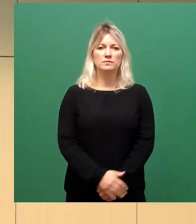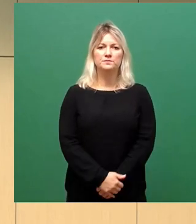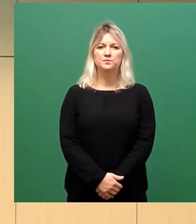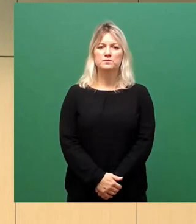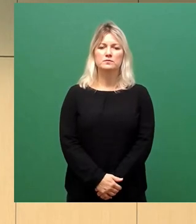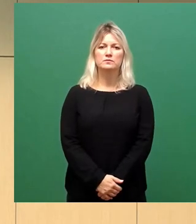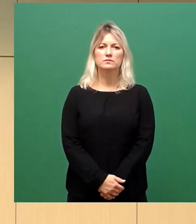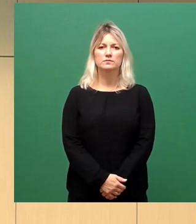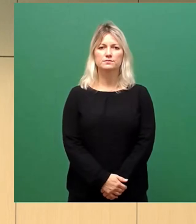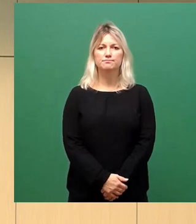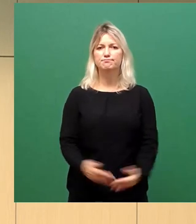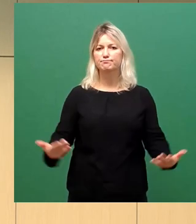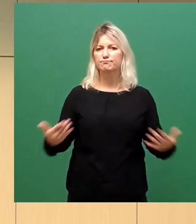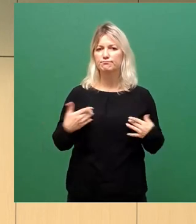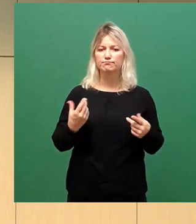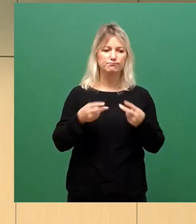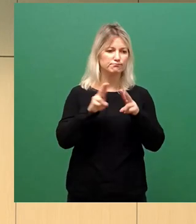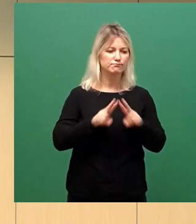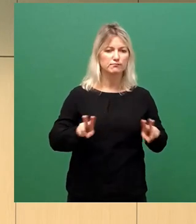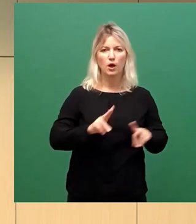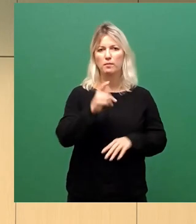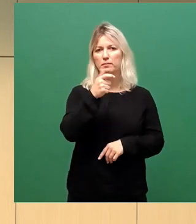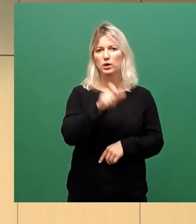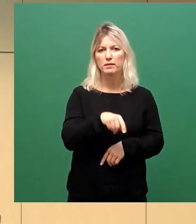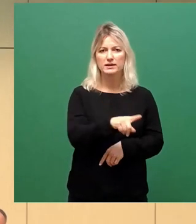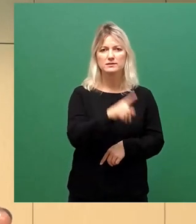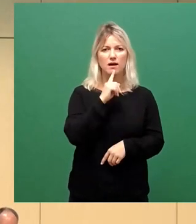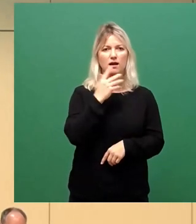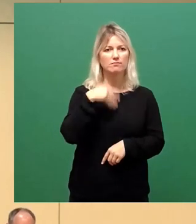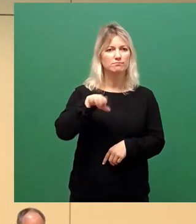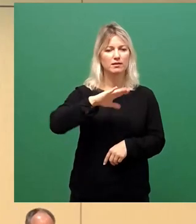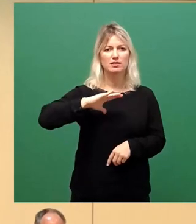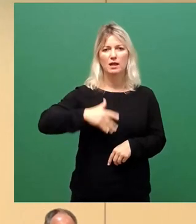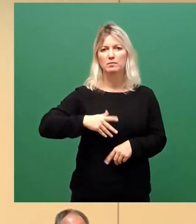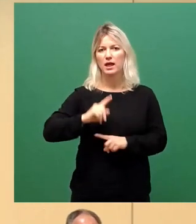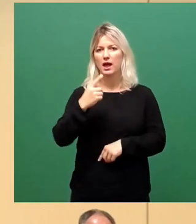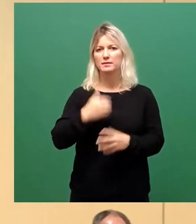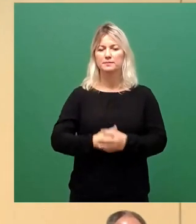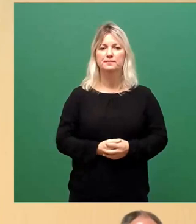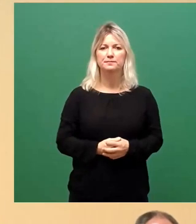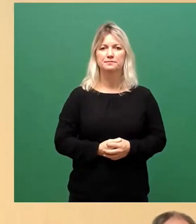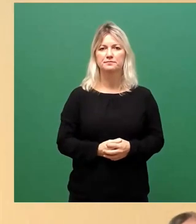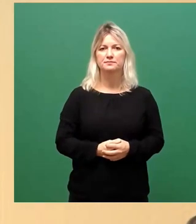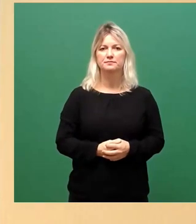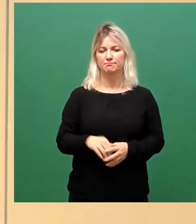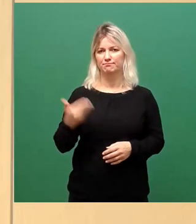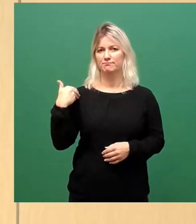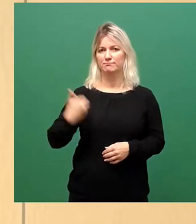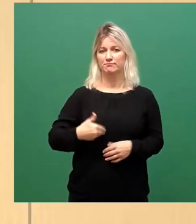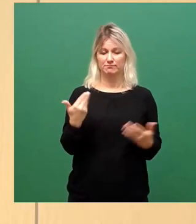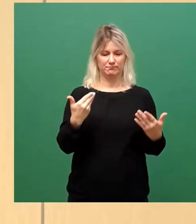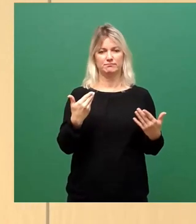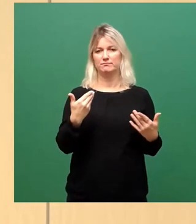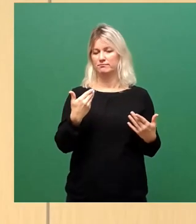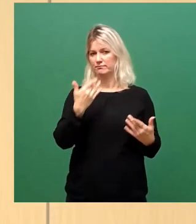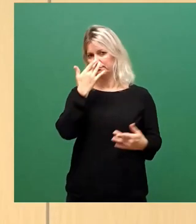Sehr geehrter Herr Oberbürgermeister, sehr geehrte Damen und Herren, ich denke mal, das Dümmste, was passiert ist in dieser ganzen Corona-Situation, dass die Pandemie